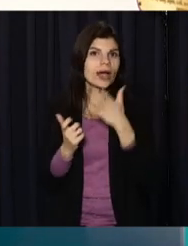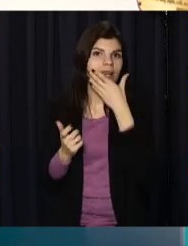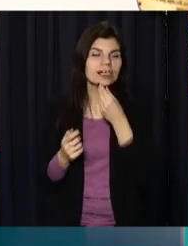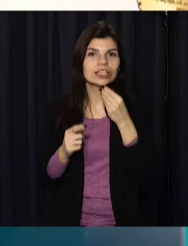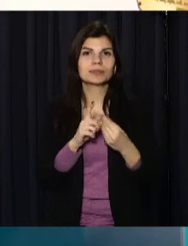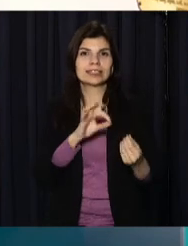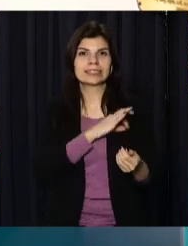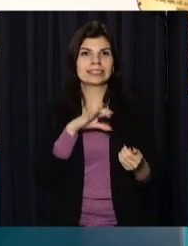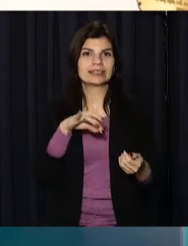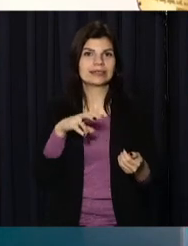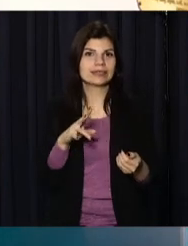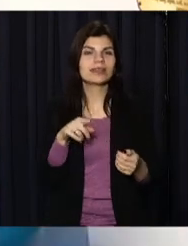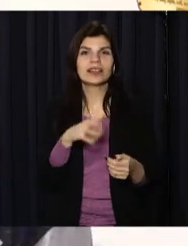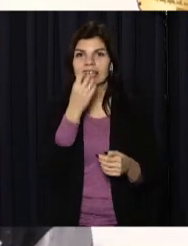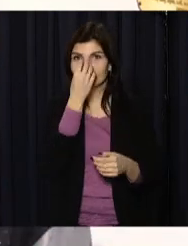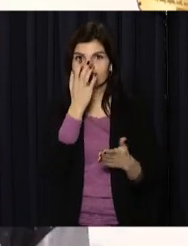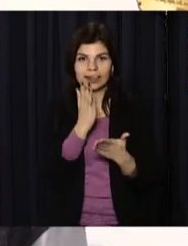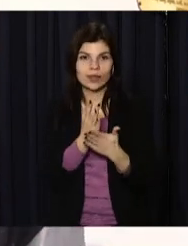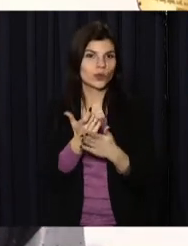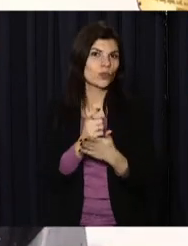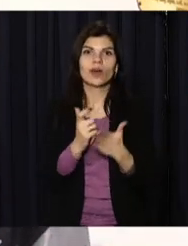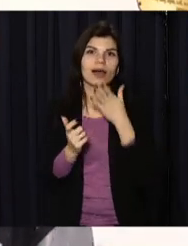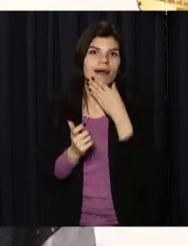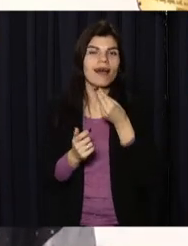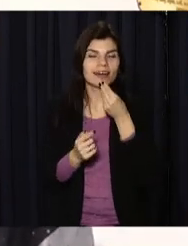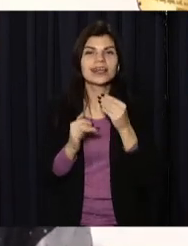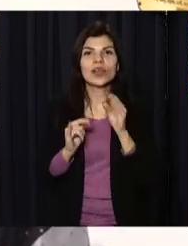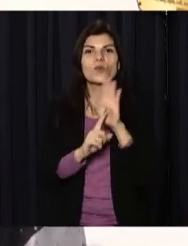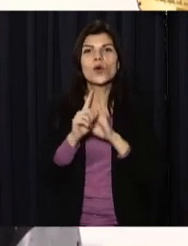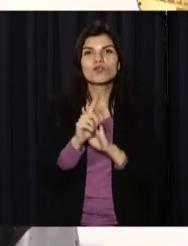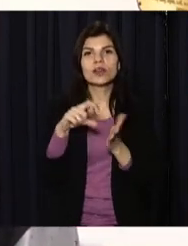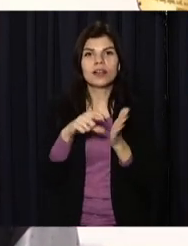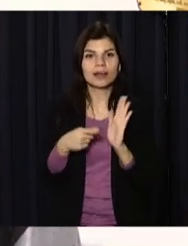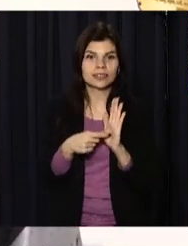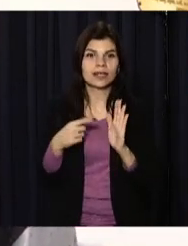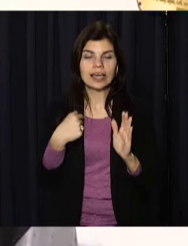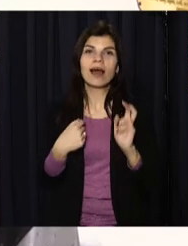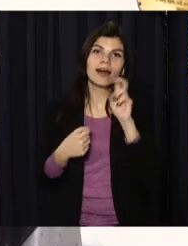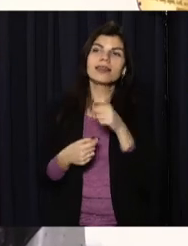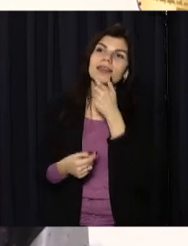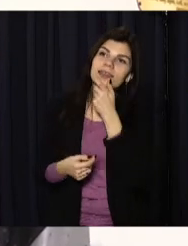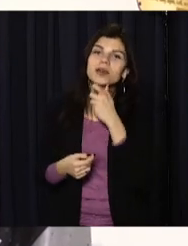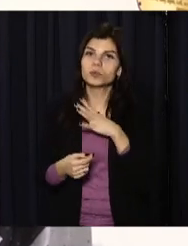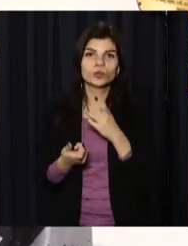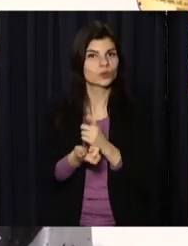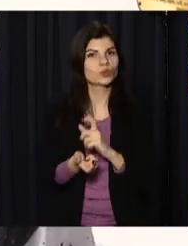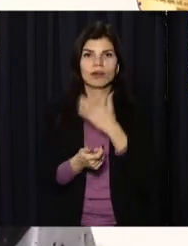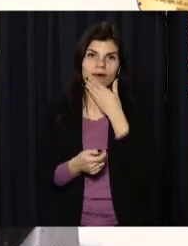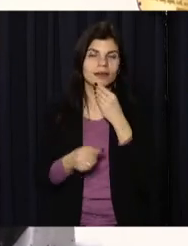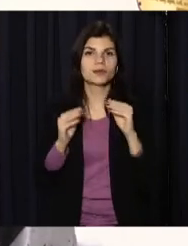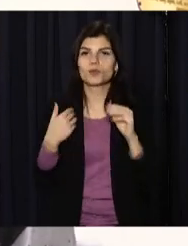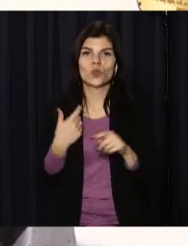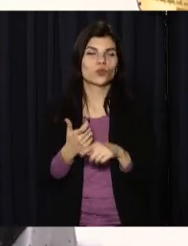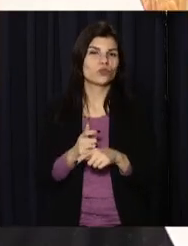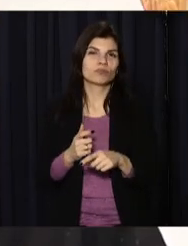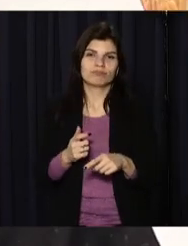рішення. Там квіти стоять. Це дуже гарно. І в початкових класах, я заходила до них в класи, дуже гарно оформлені. Мені